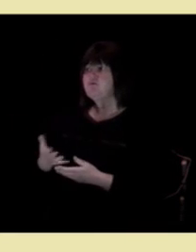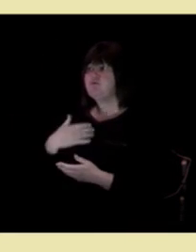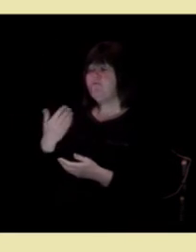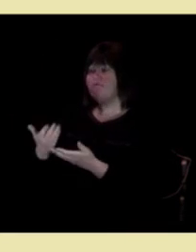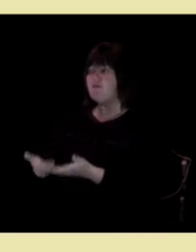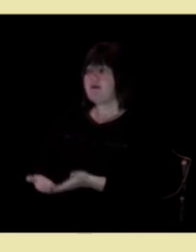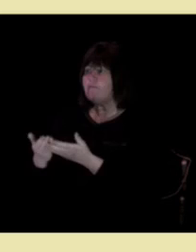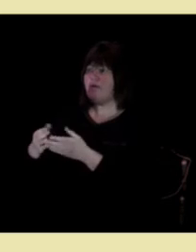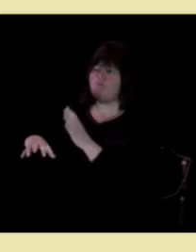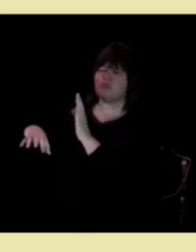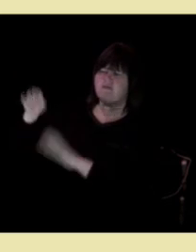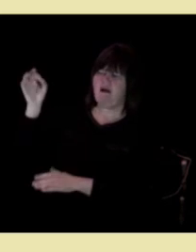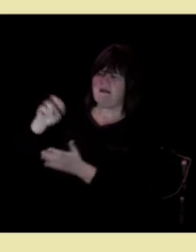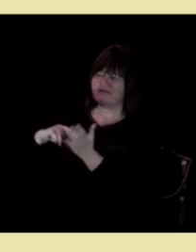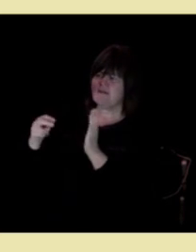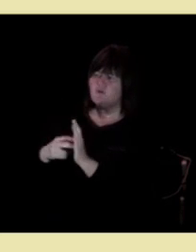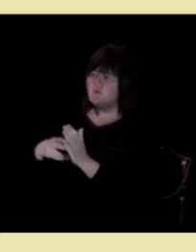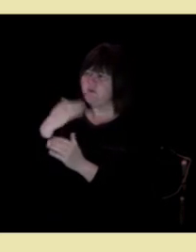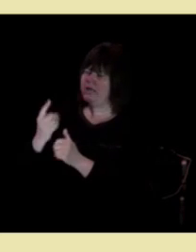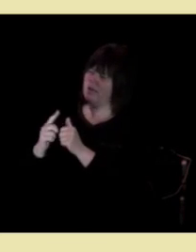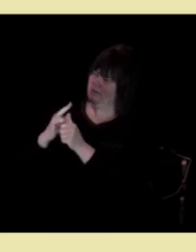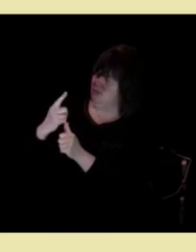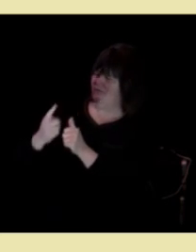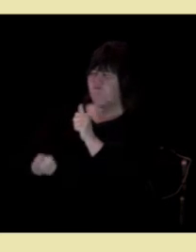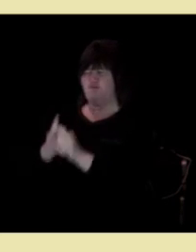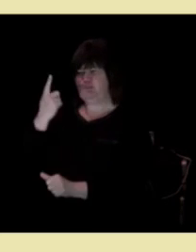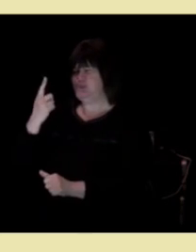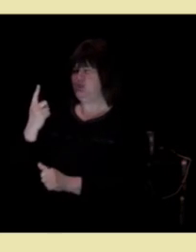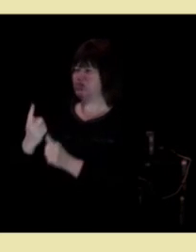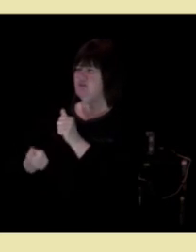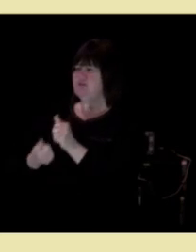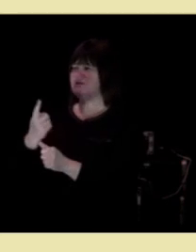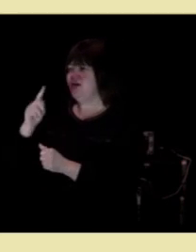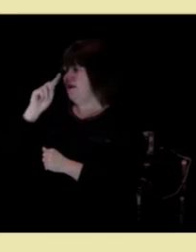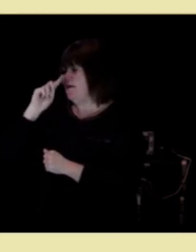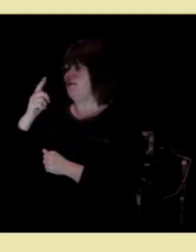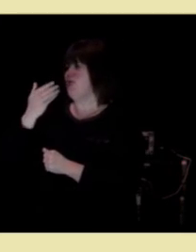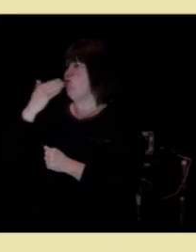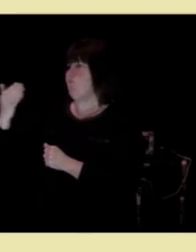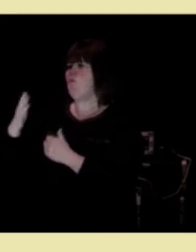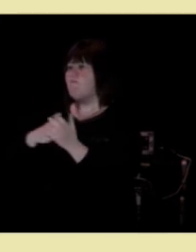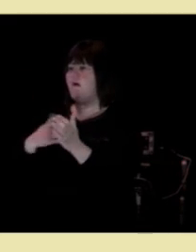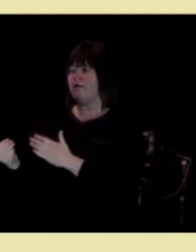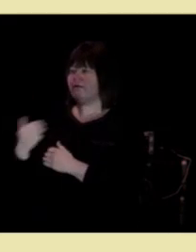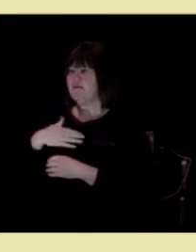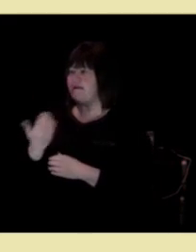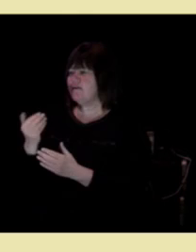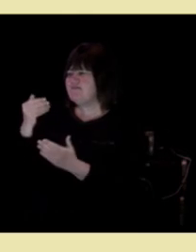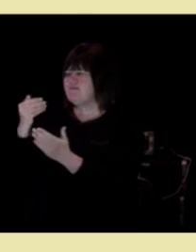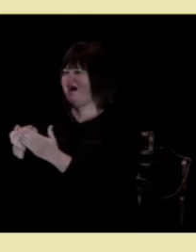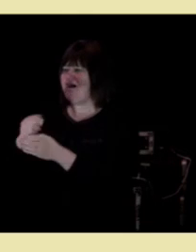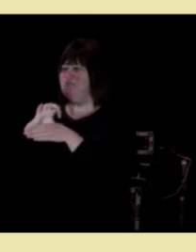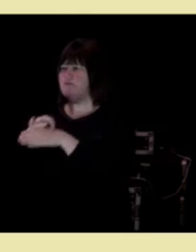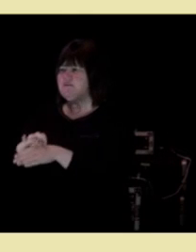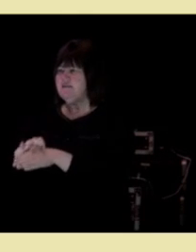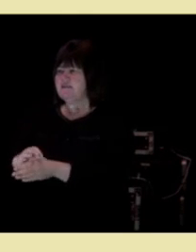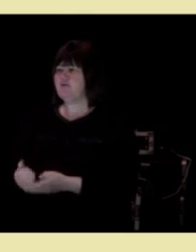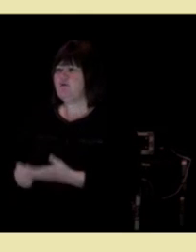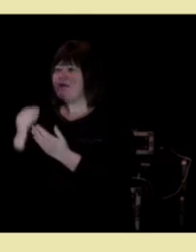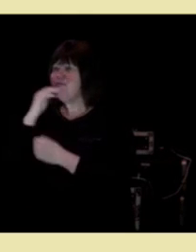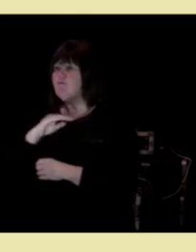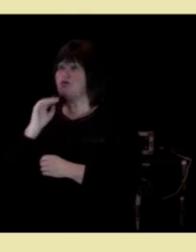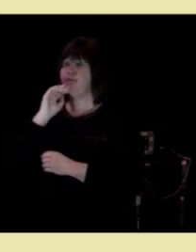førsteklassets behandling nært pasienten og som hjelper folk til å mestre sykdom der de bor og lever.